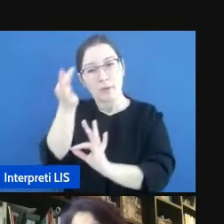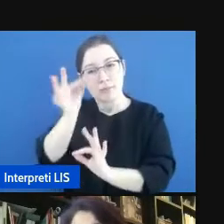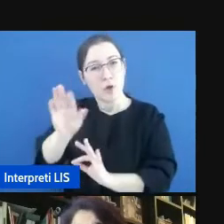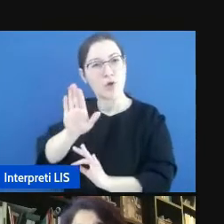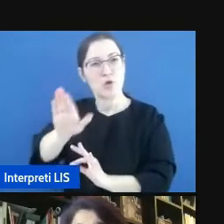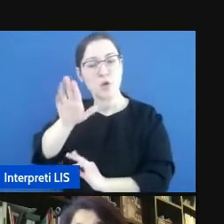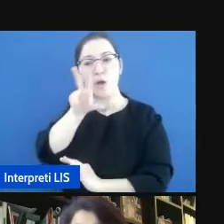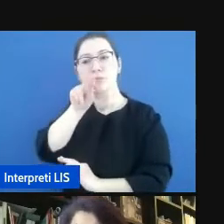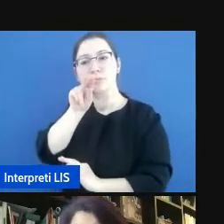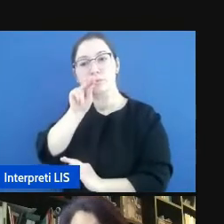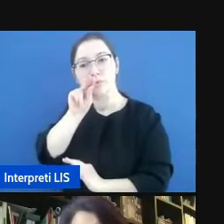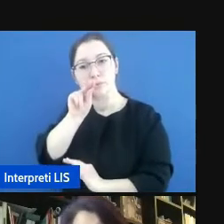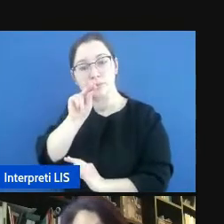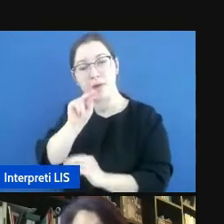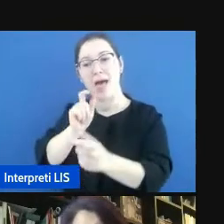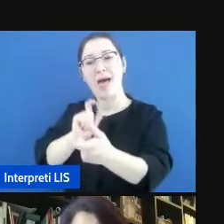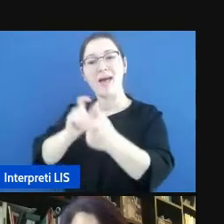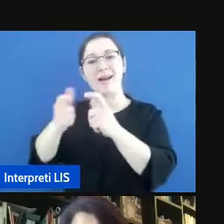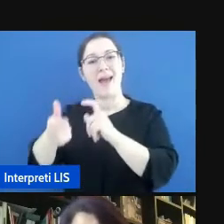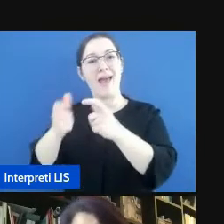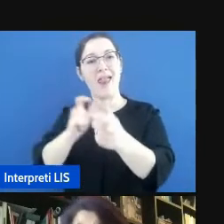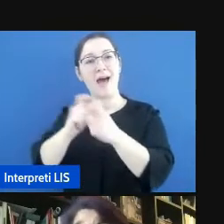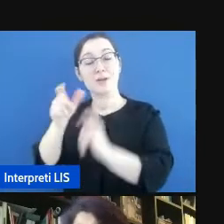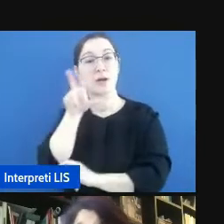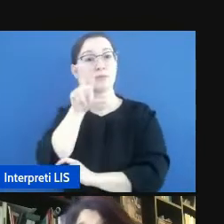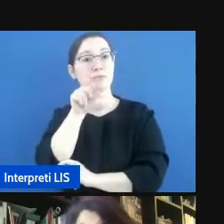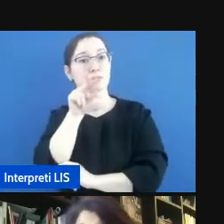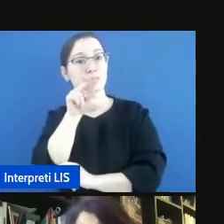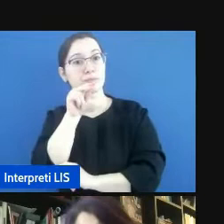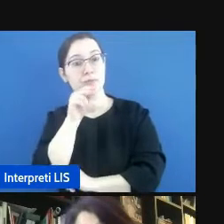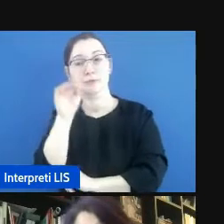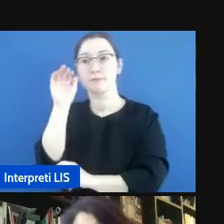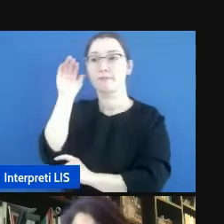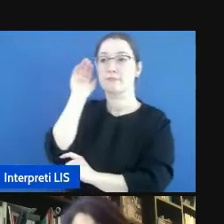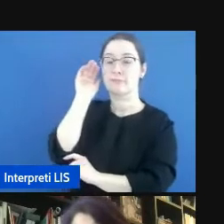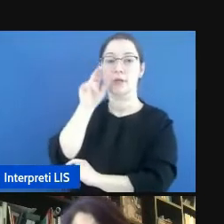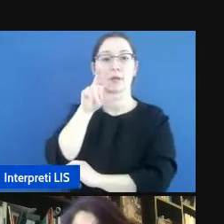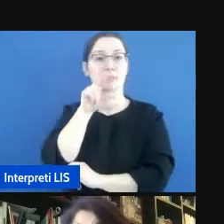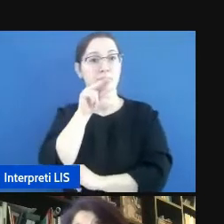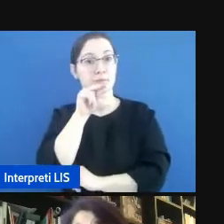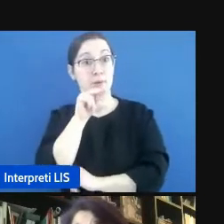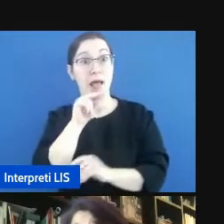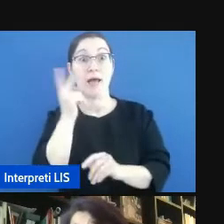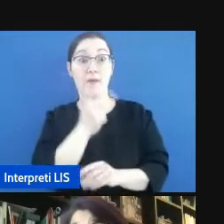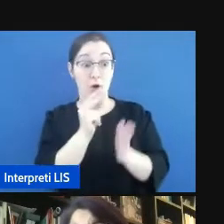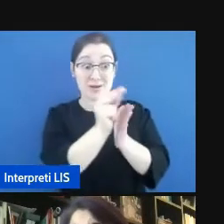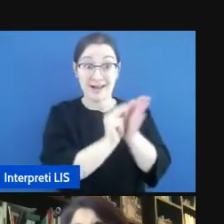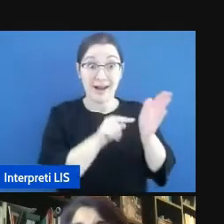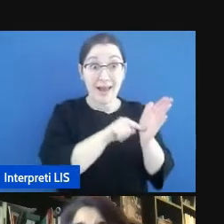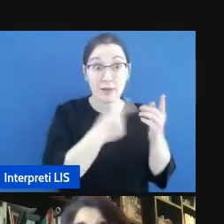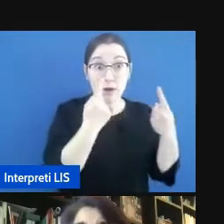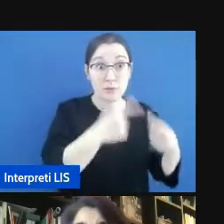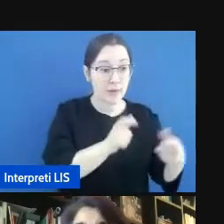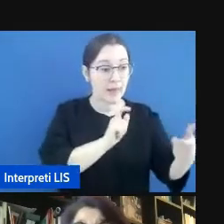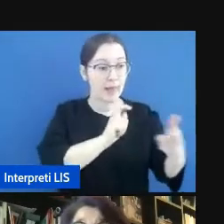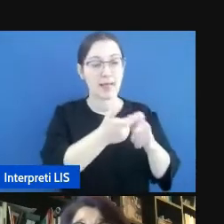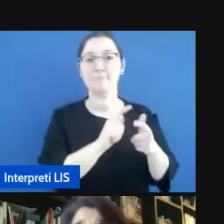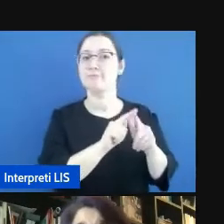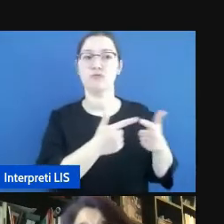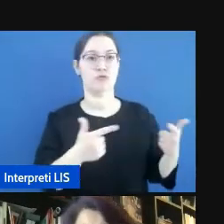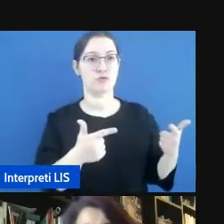proprio nella relazione tra parlante e interlocutore che non c'è nella forma scritta e che invece è